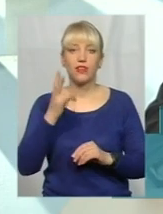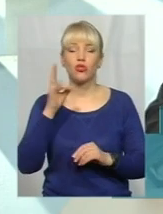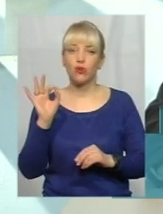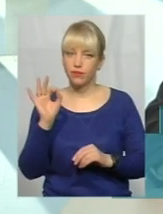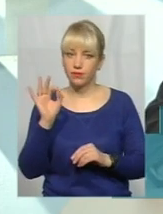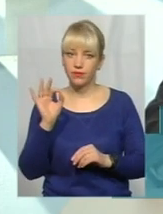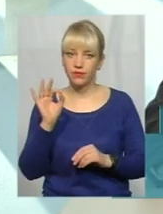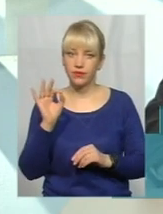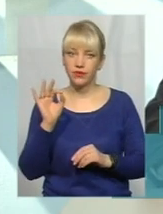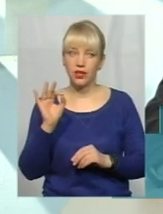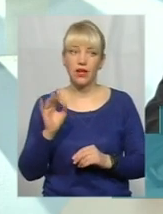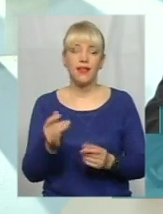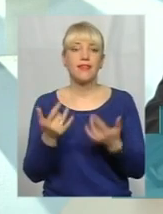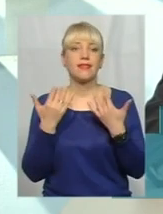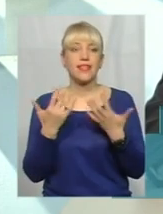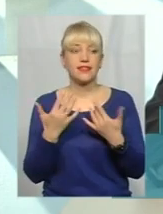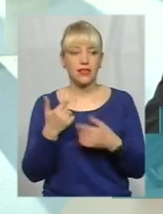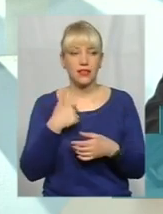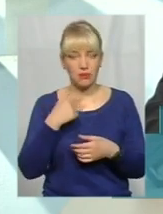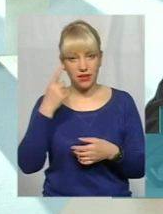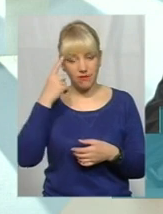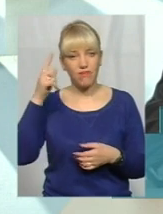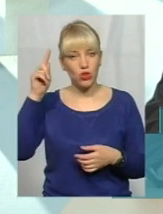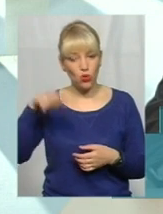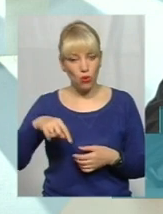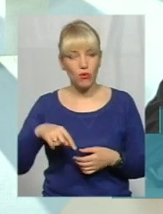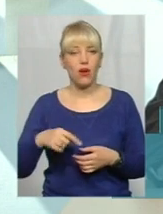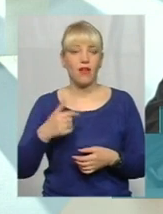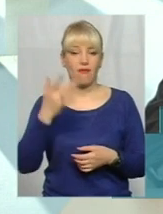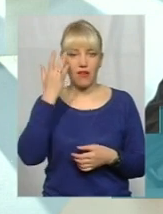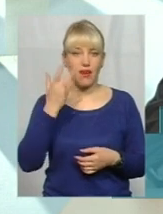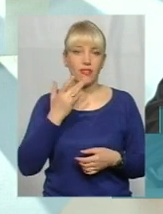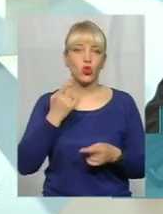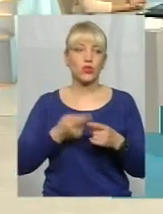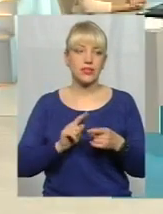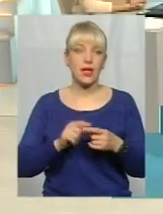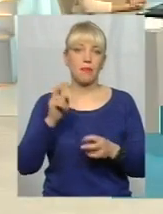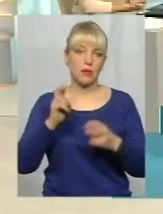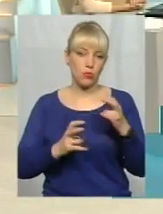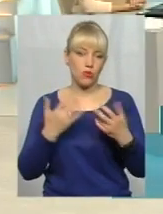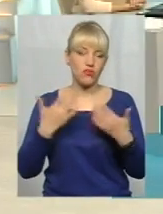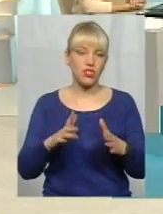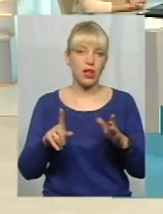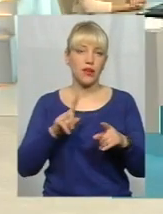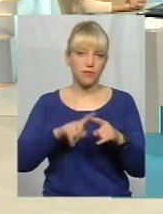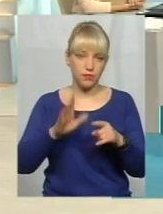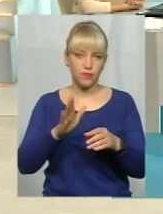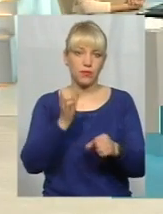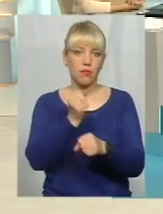наскільки мені відомо, влітку це підприємство вже повинно починати працювати.